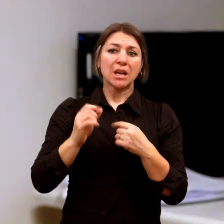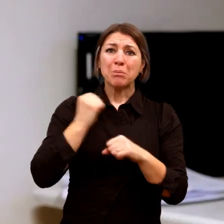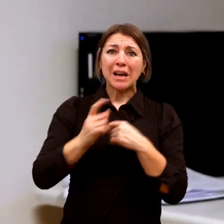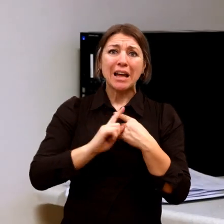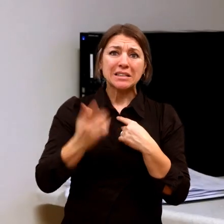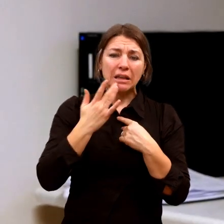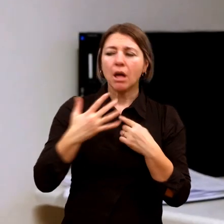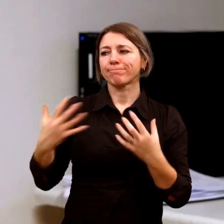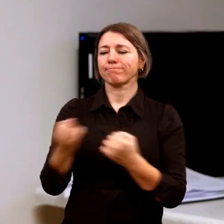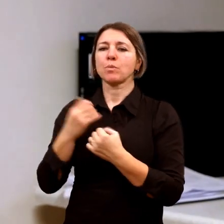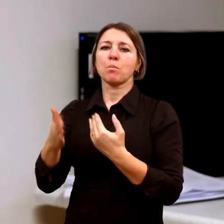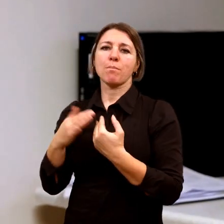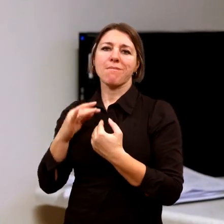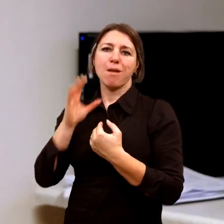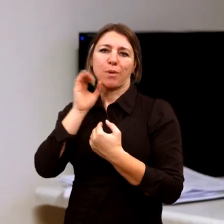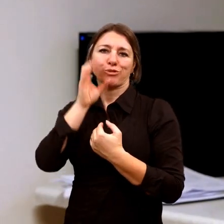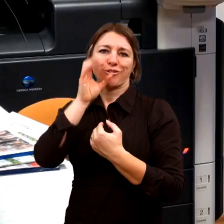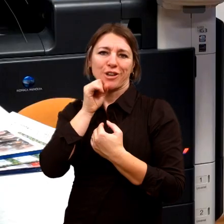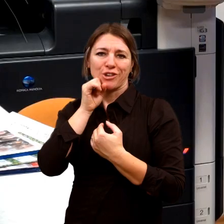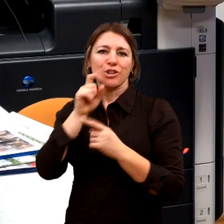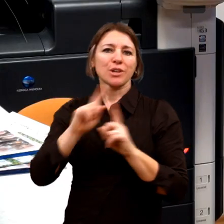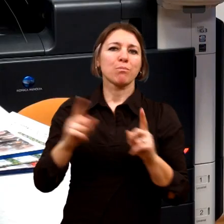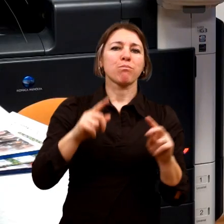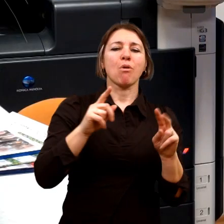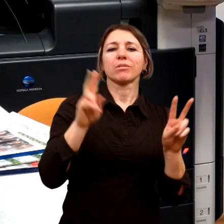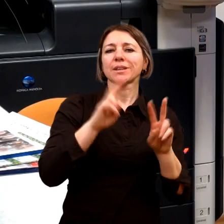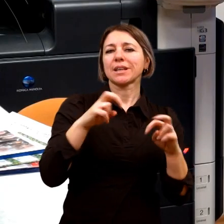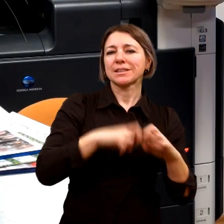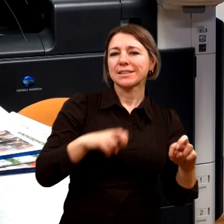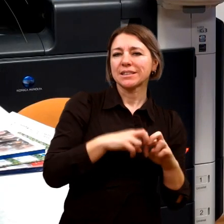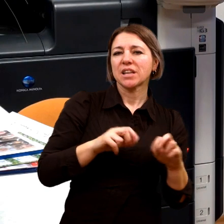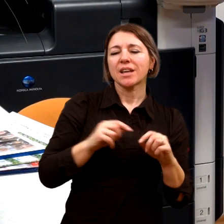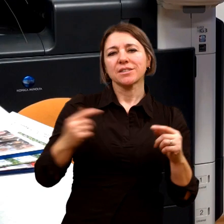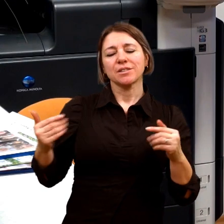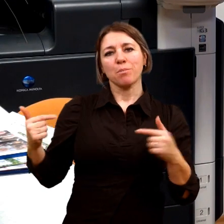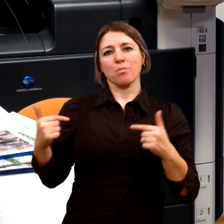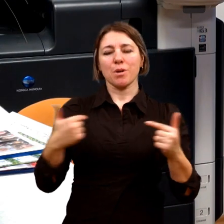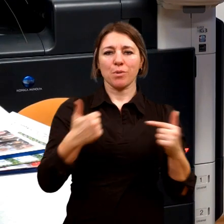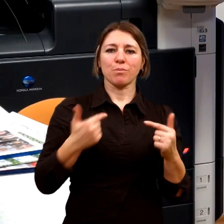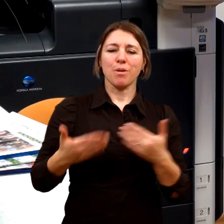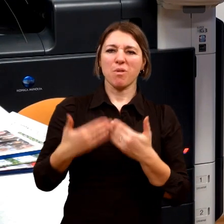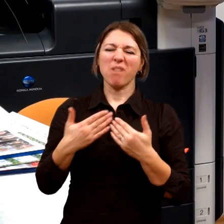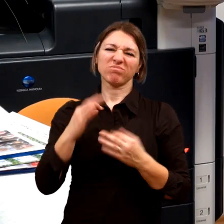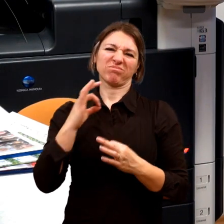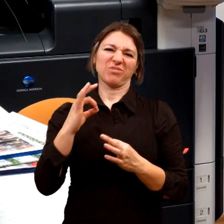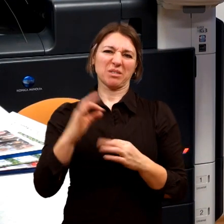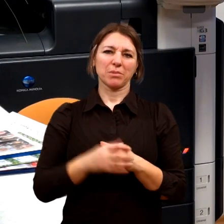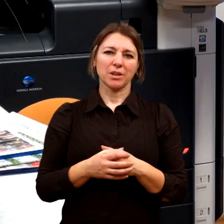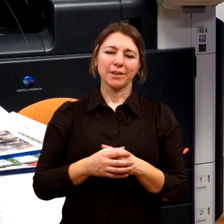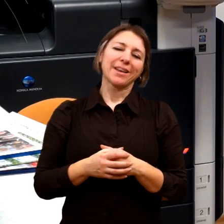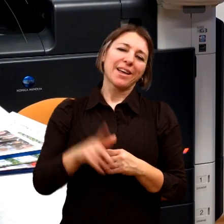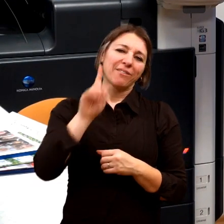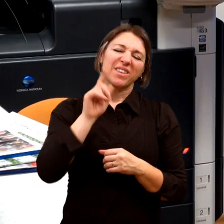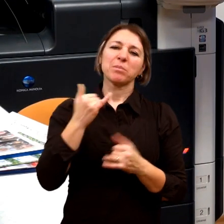to je ta širší rodina. Já to vidím nejenom při výchově, kde my dneska